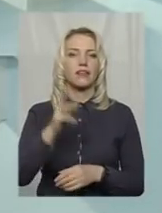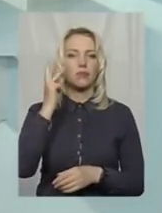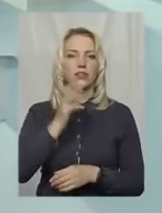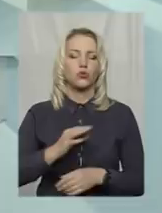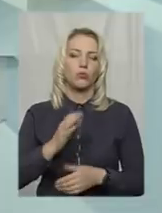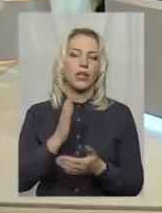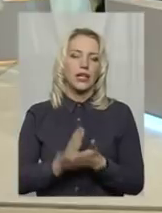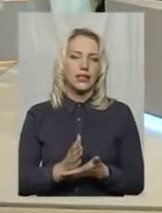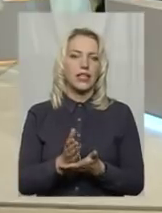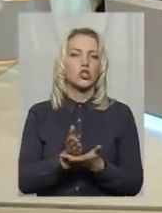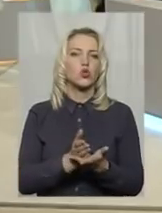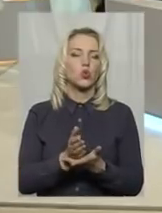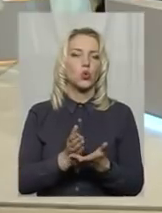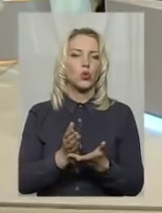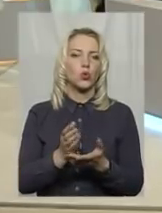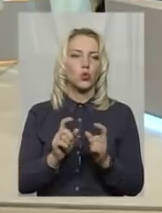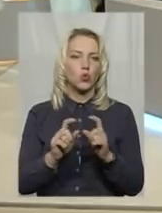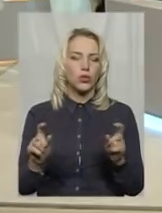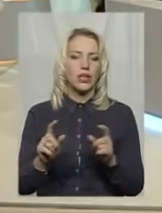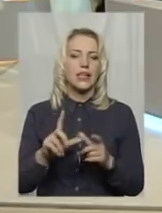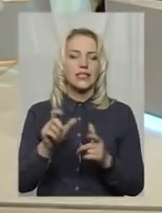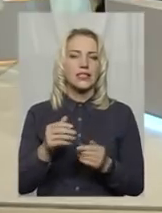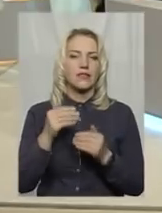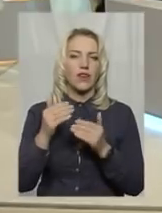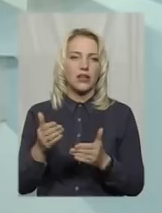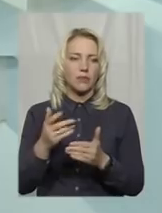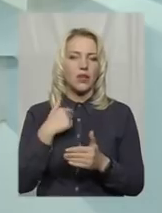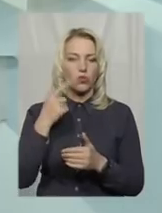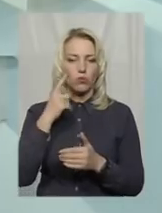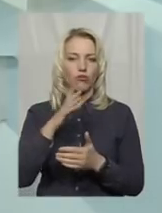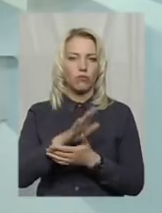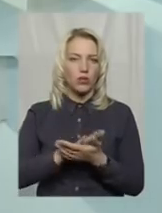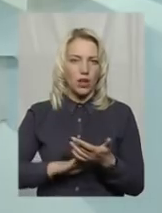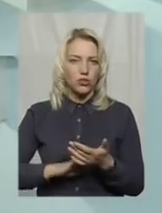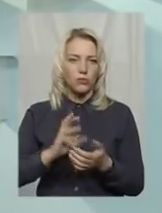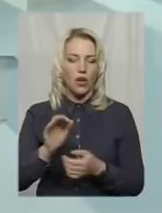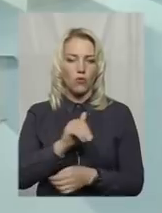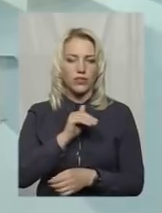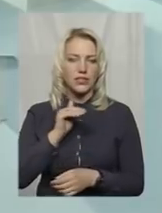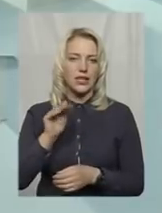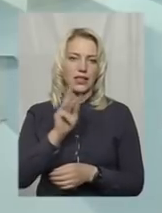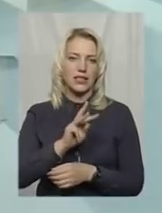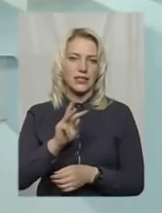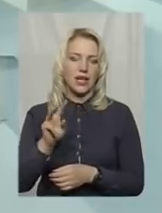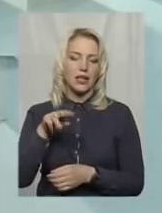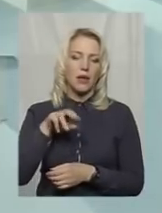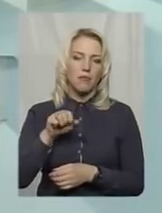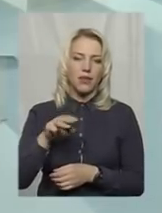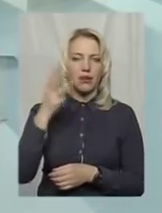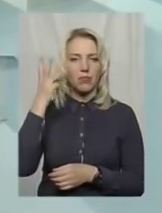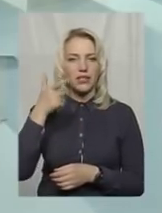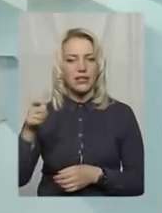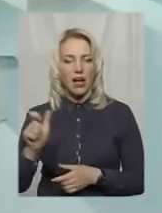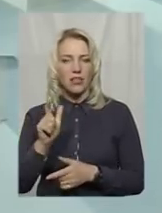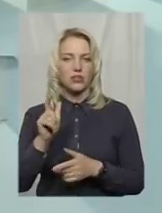є цілий ряд структур. За зверненням, я думаю, що ми в подальшому і на офіційних сайтах, як ПАД «Хмельницьгазу», так і в